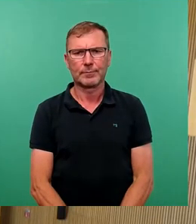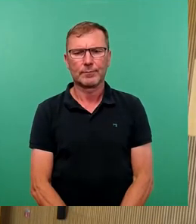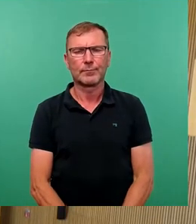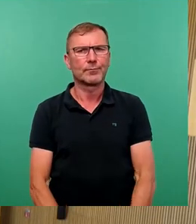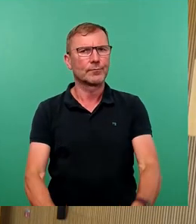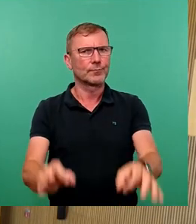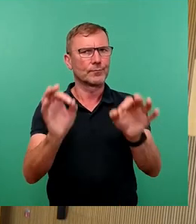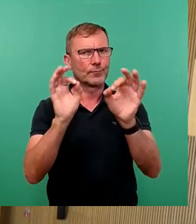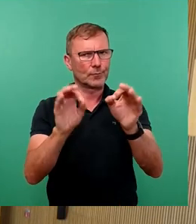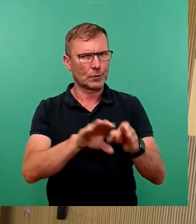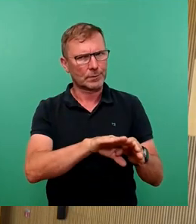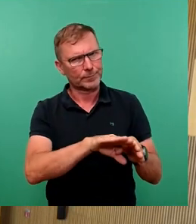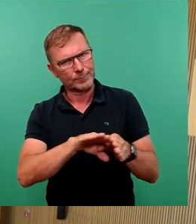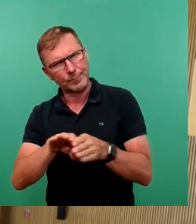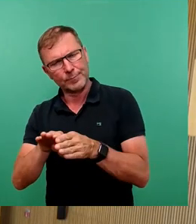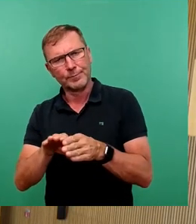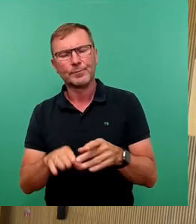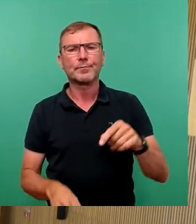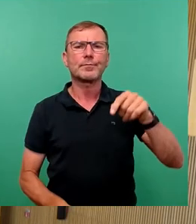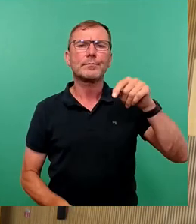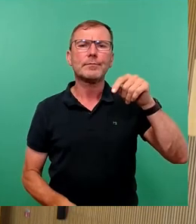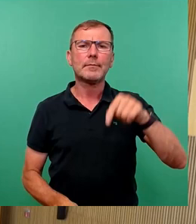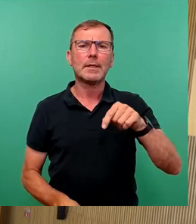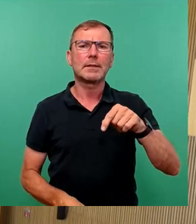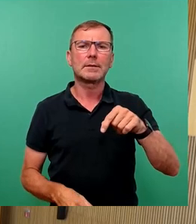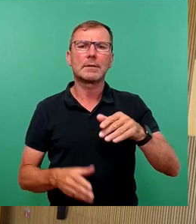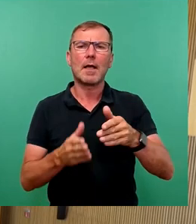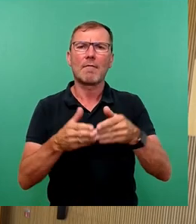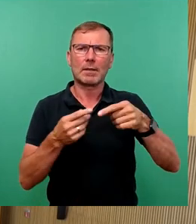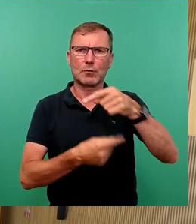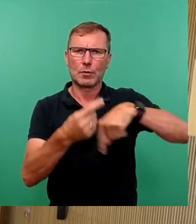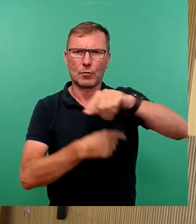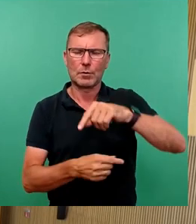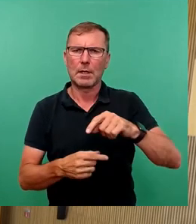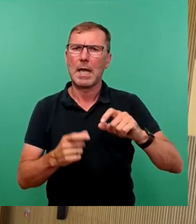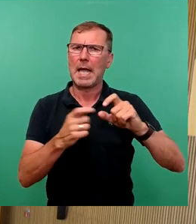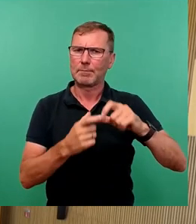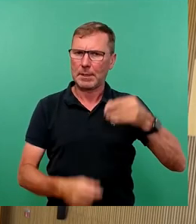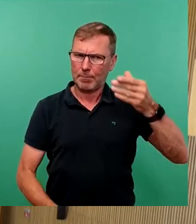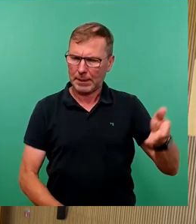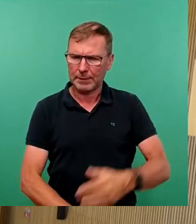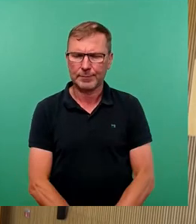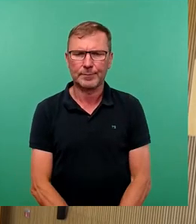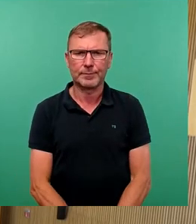Gut, dann gehen wir rein in die Fraktionsrunde. SPD würde beginnen. Herr Dreefs.